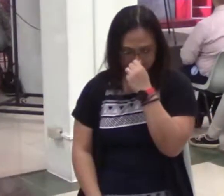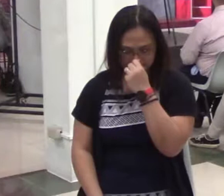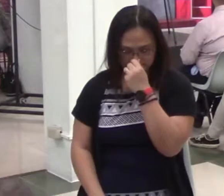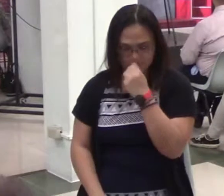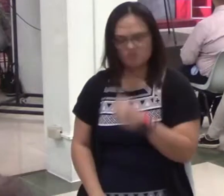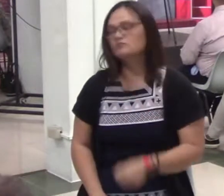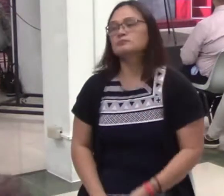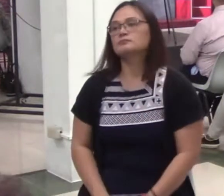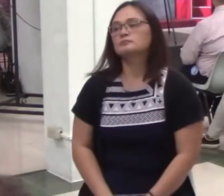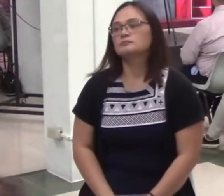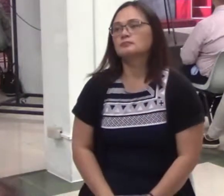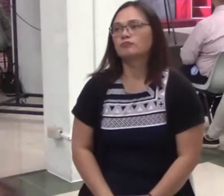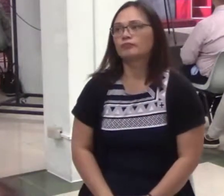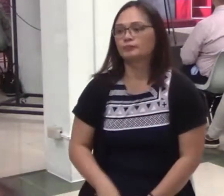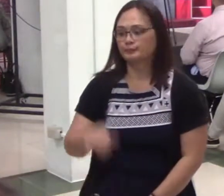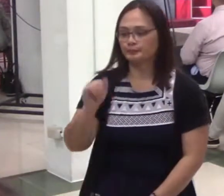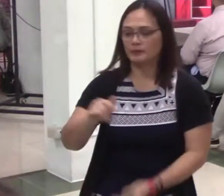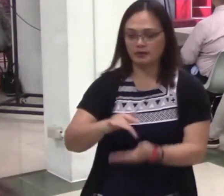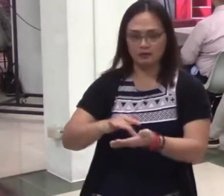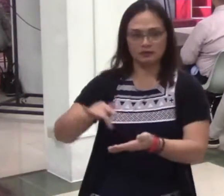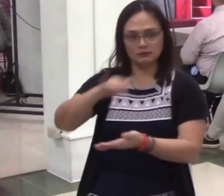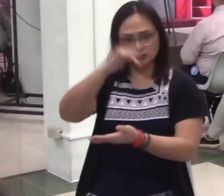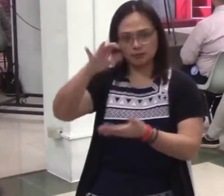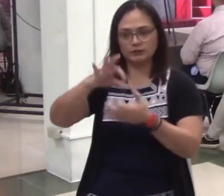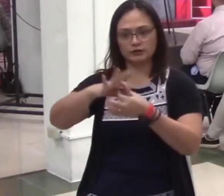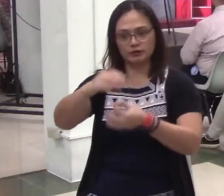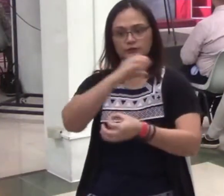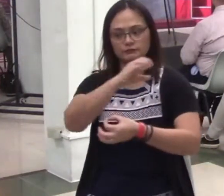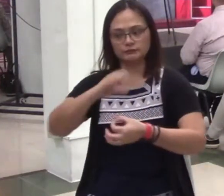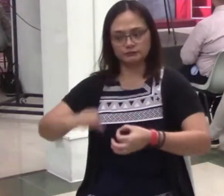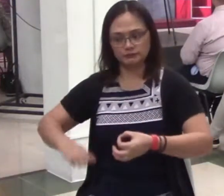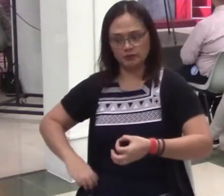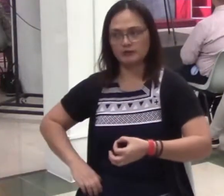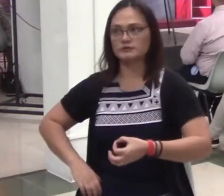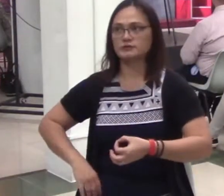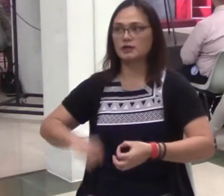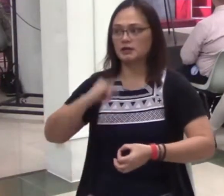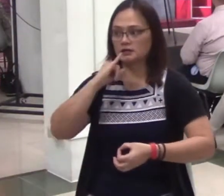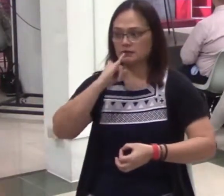Ang luwalhati ng Diyos atin ay resulta ng infilling.